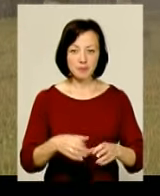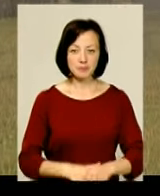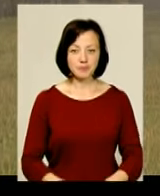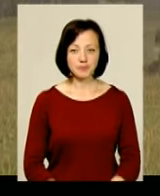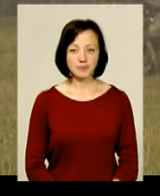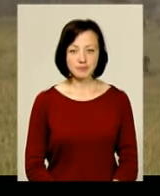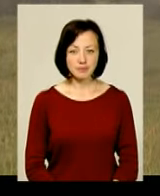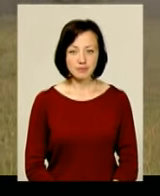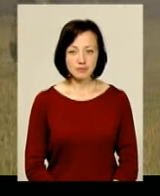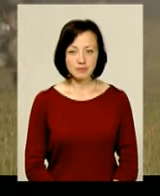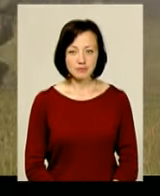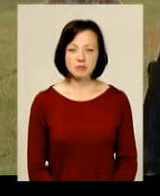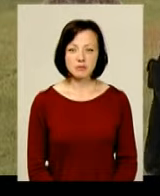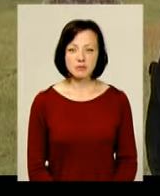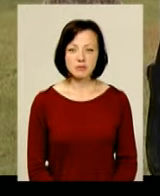Колесник.